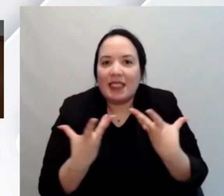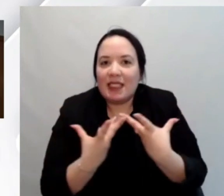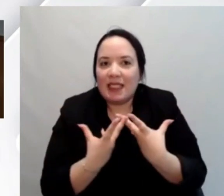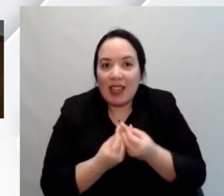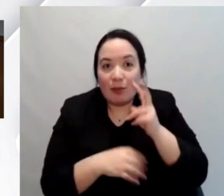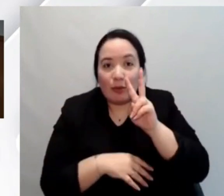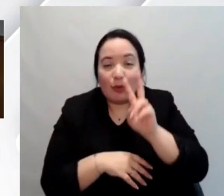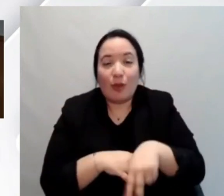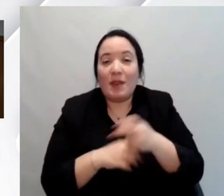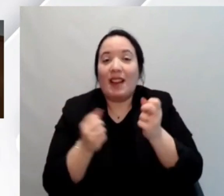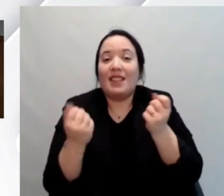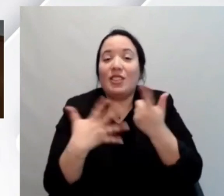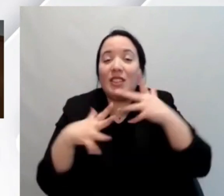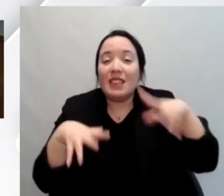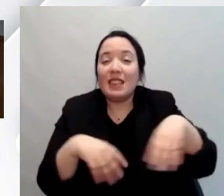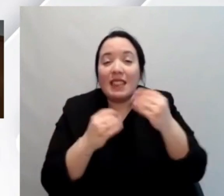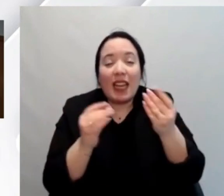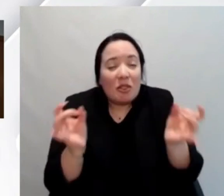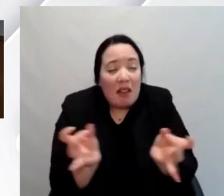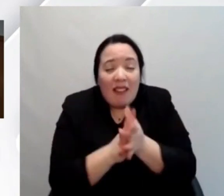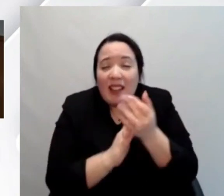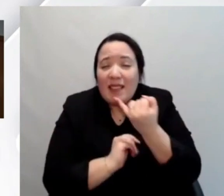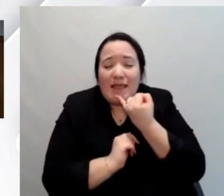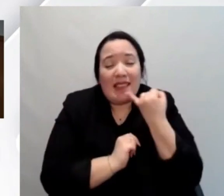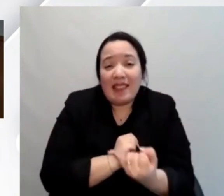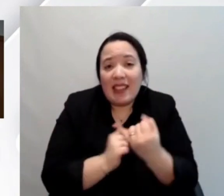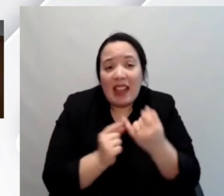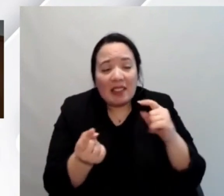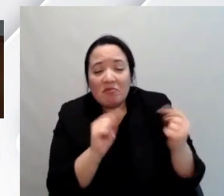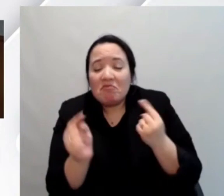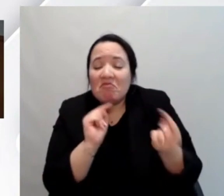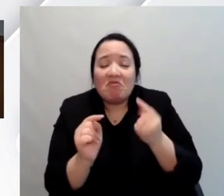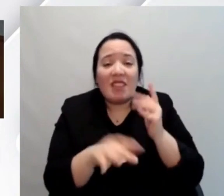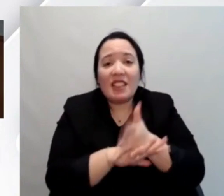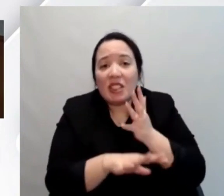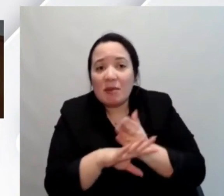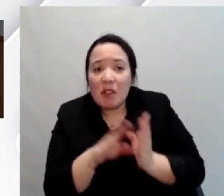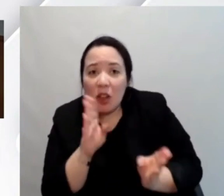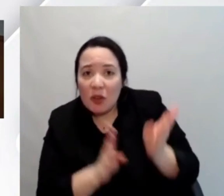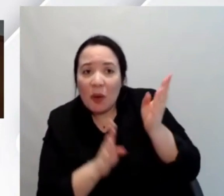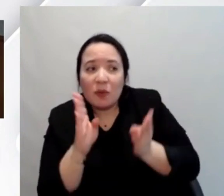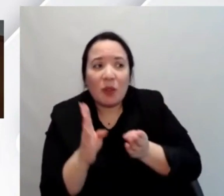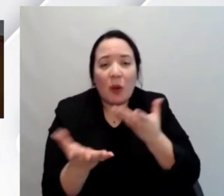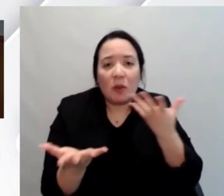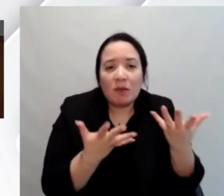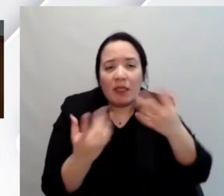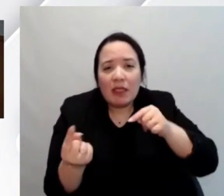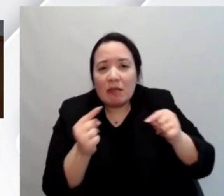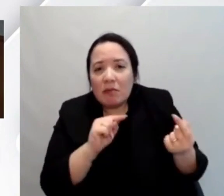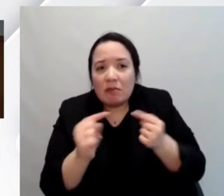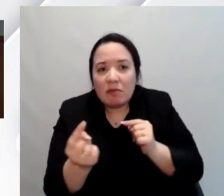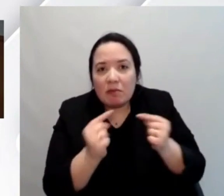iniziato con un piccolo evento parlando di accessibilità fra di noi e confrontandoci su quelli che